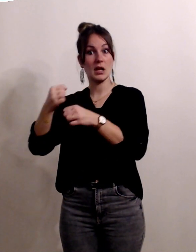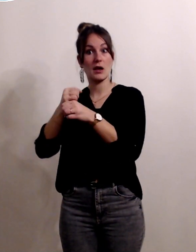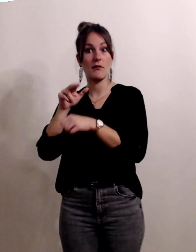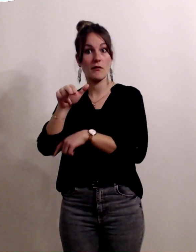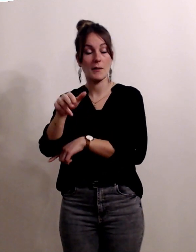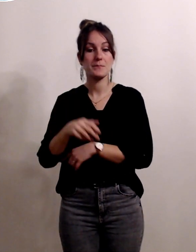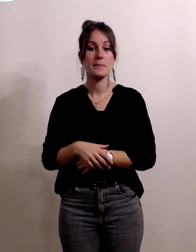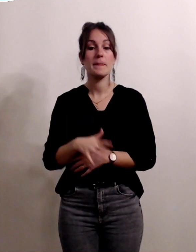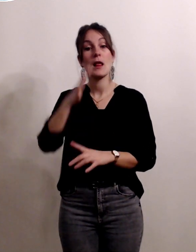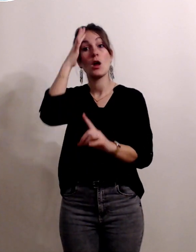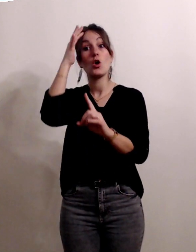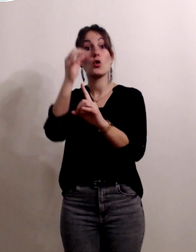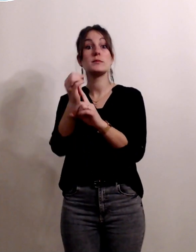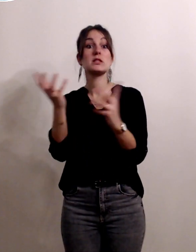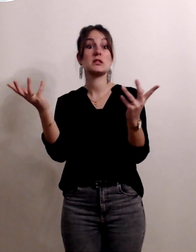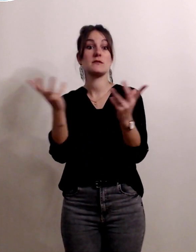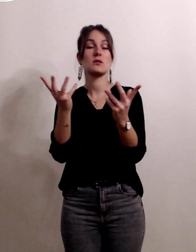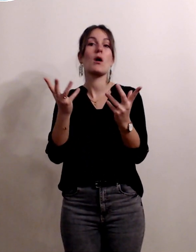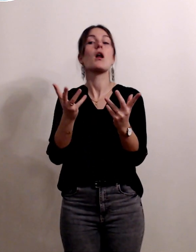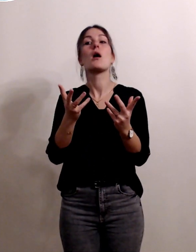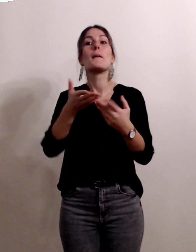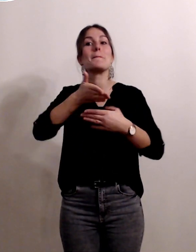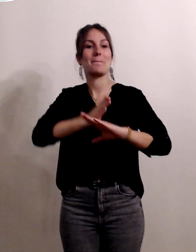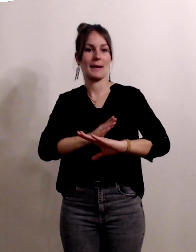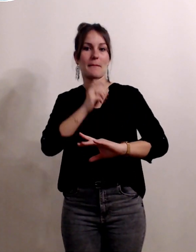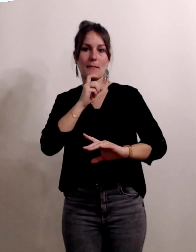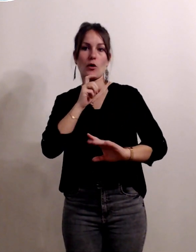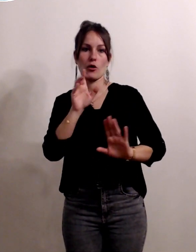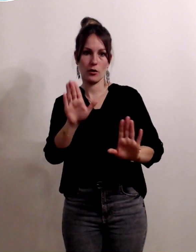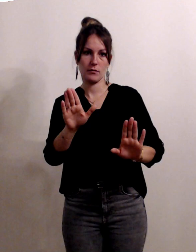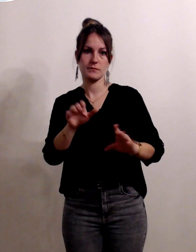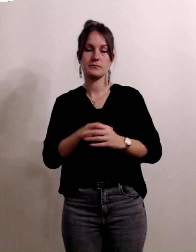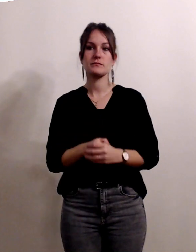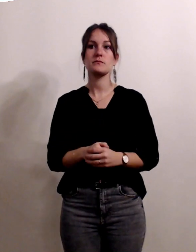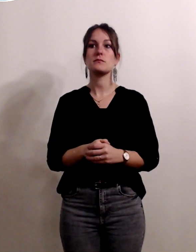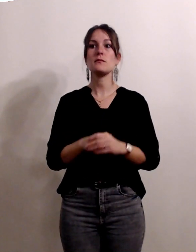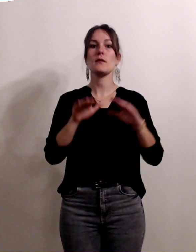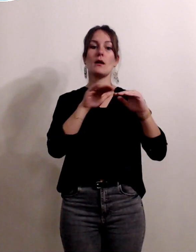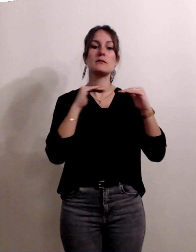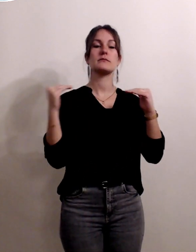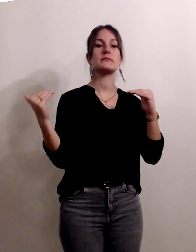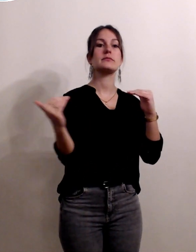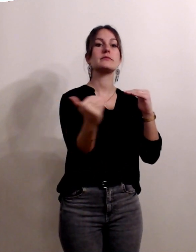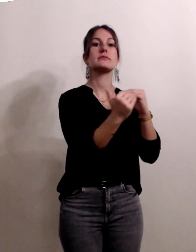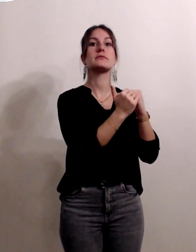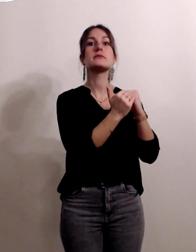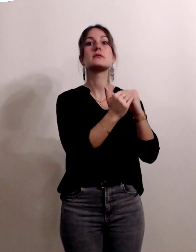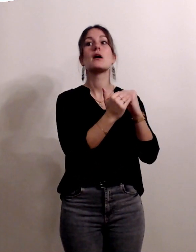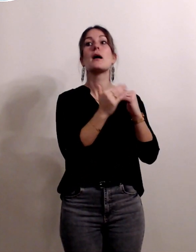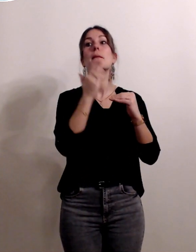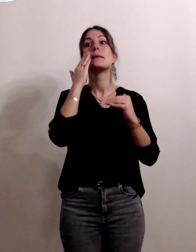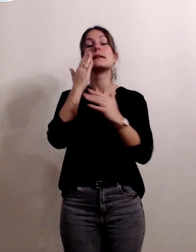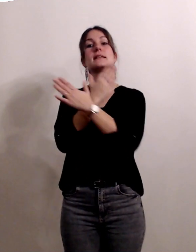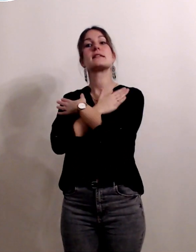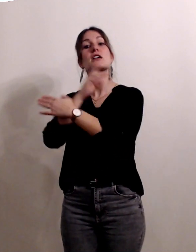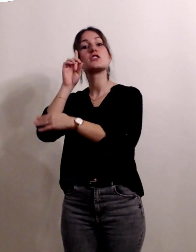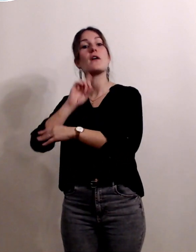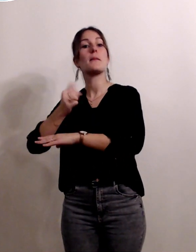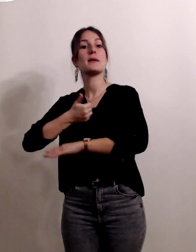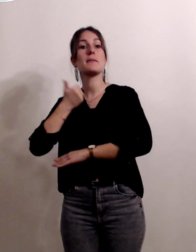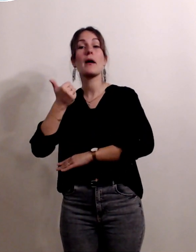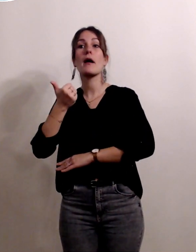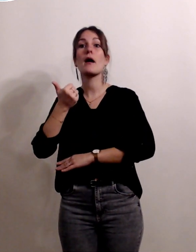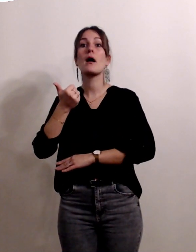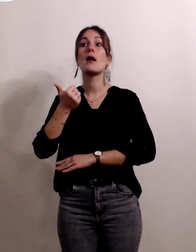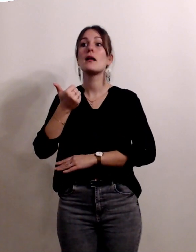réellement de pouvoir à terme ça n'est pas encore le cas d'ouvrir le plateau technique aux sages-femmes libérales qui souhaiteraient venir accoucher leurs